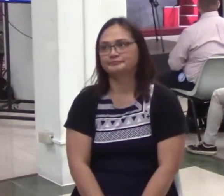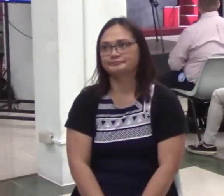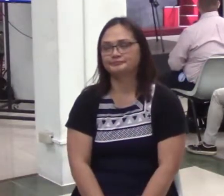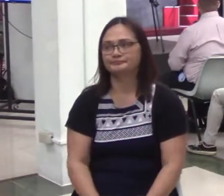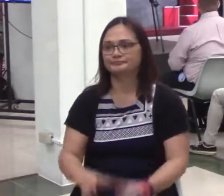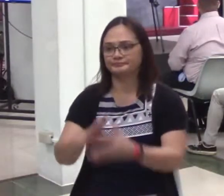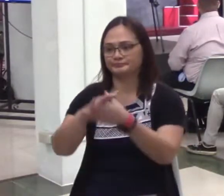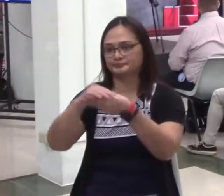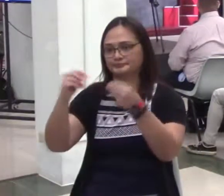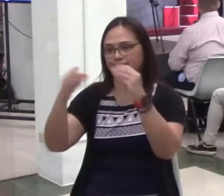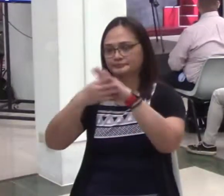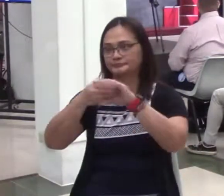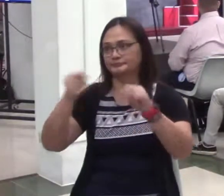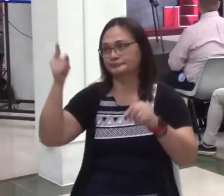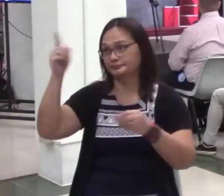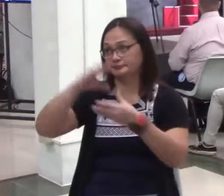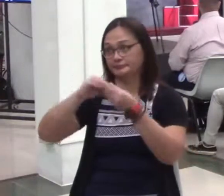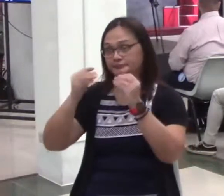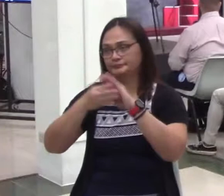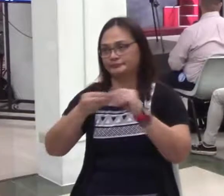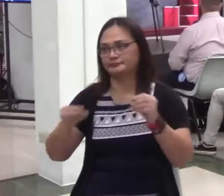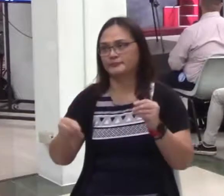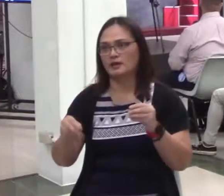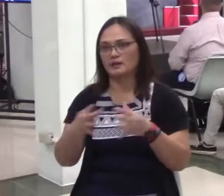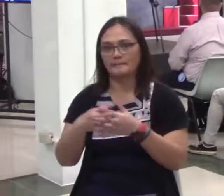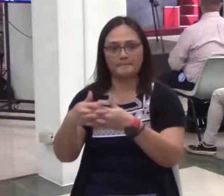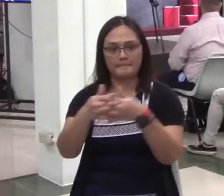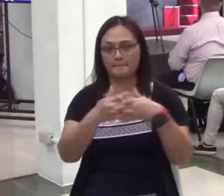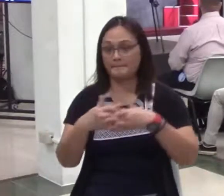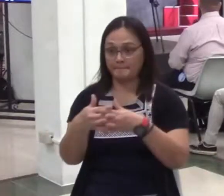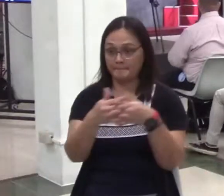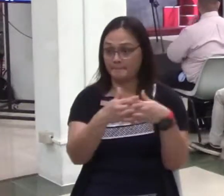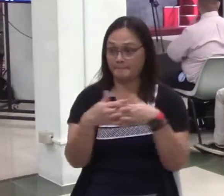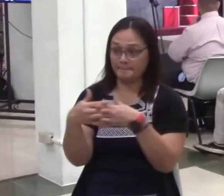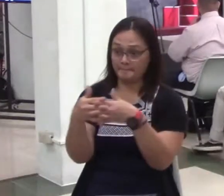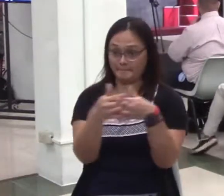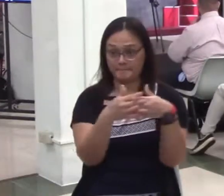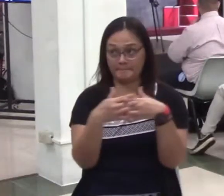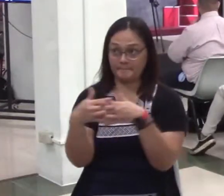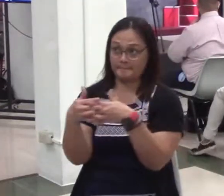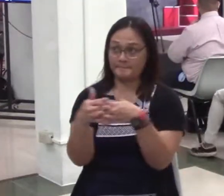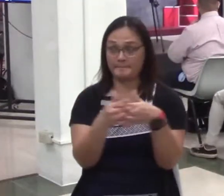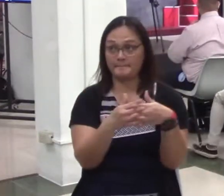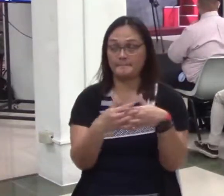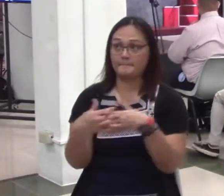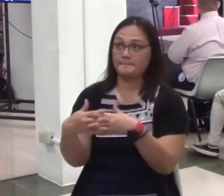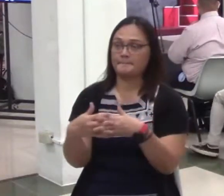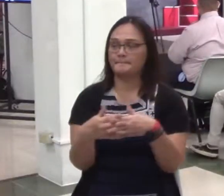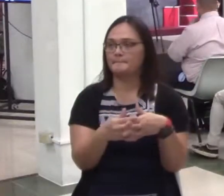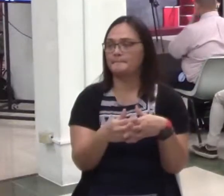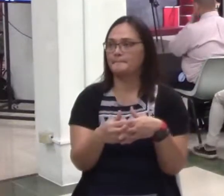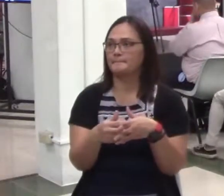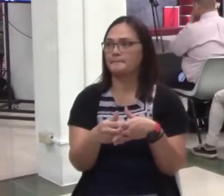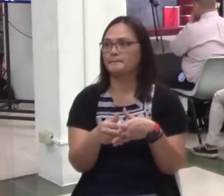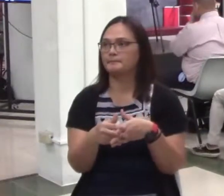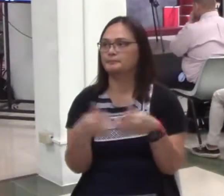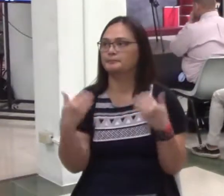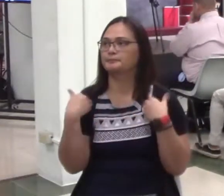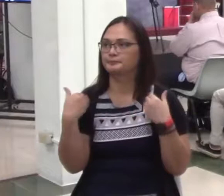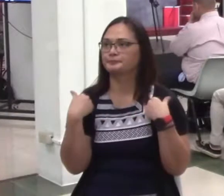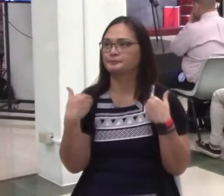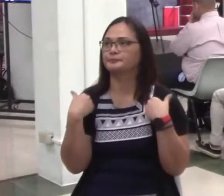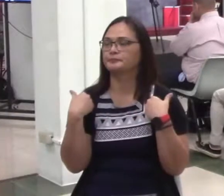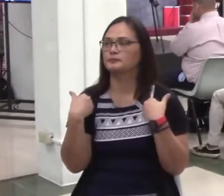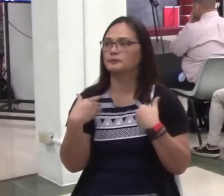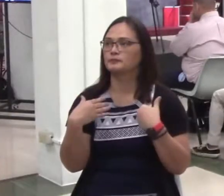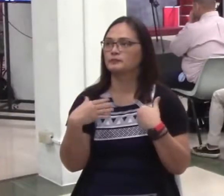ang government hanggang ngayon. Tama ba? Ikay shutdown. Ibig sabihin, yung dapat na gawin